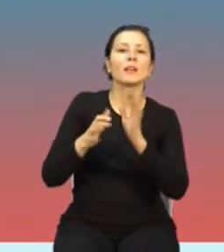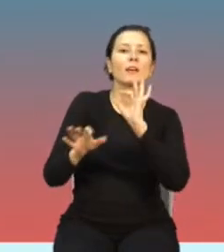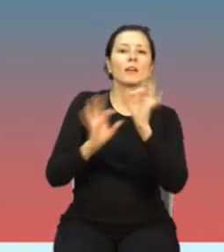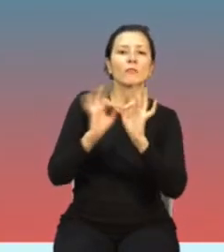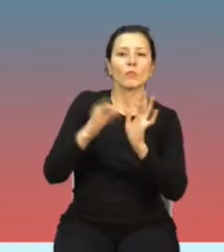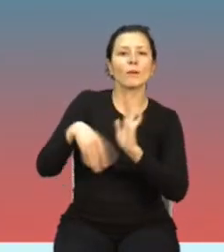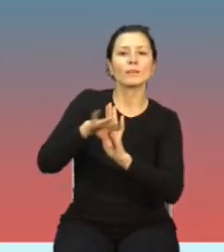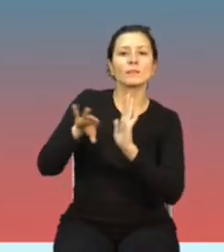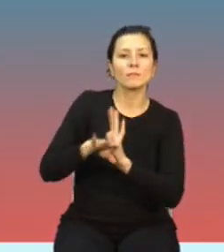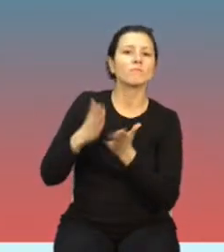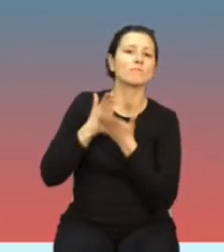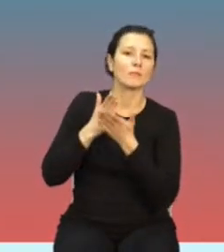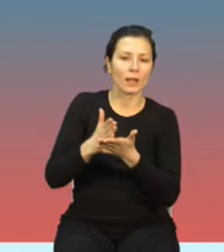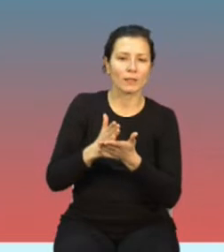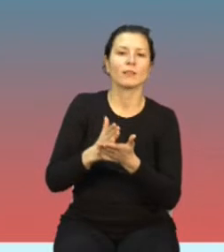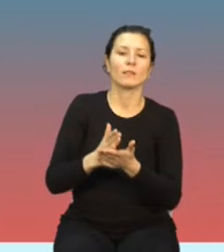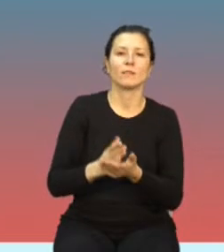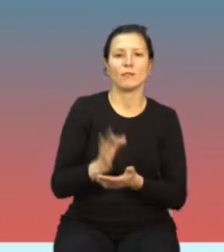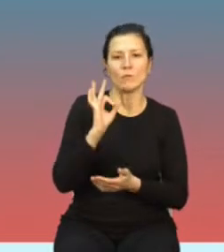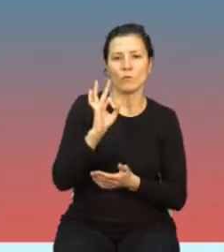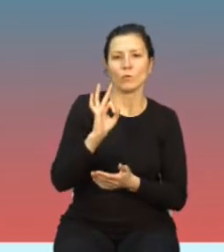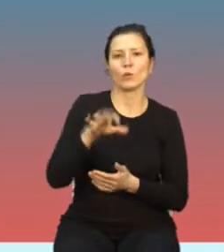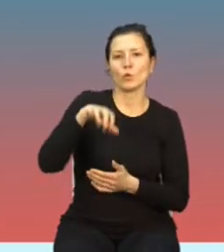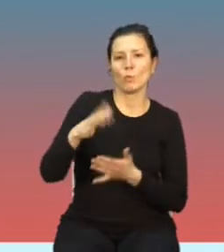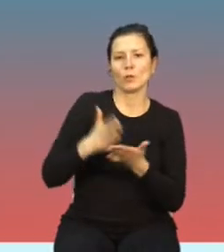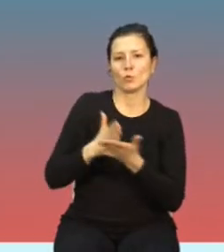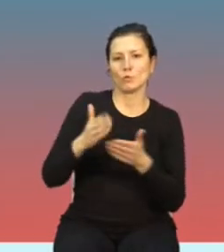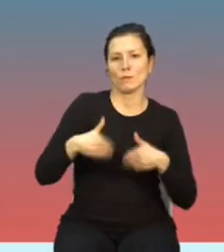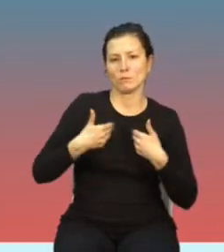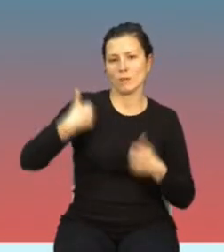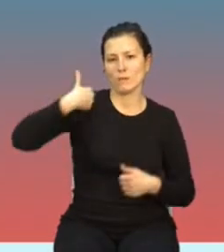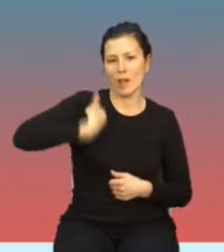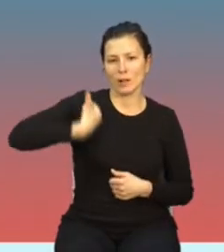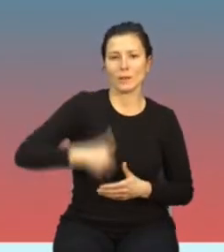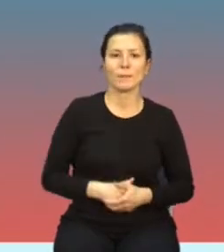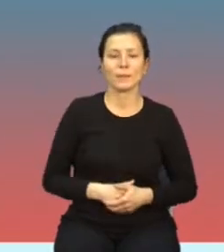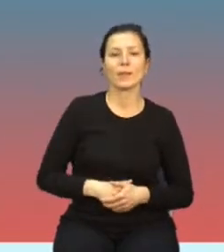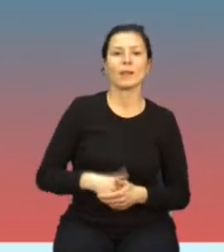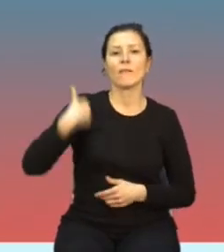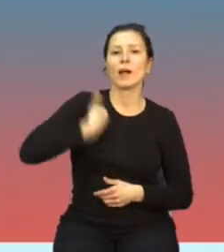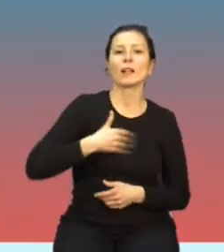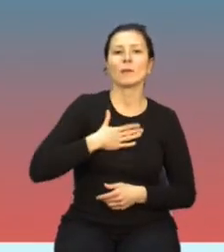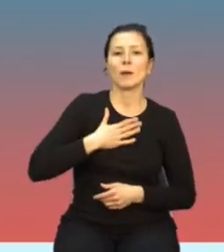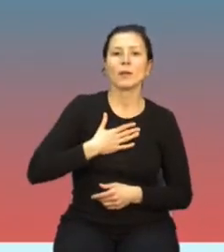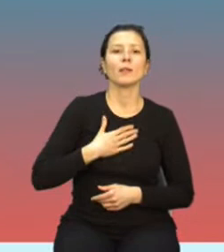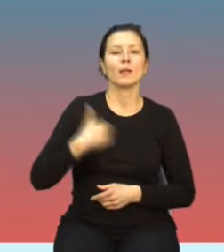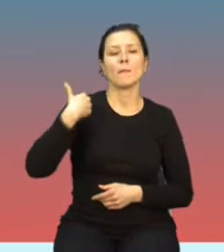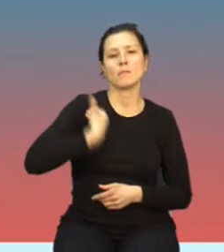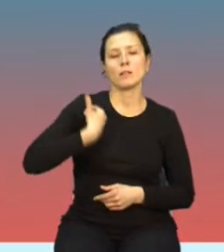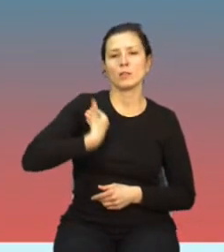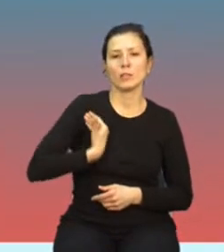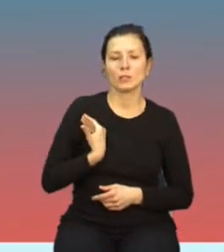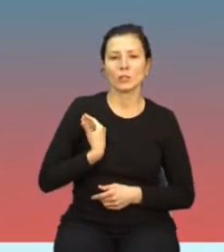Brytanii. I w samej Wielkiej Brytanii mamy Brytyjską Agencję do Spraw Bezpieczeństwa Zdrowotnego, czyli